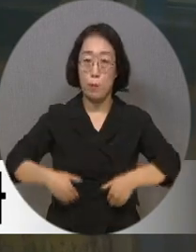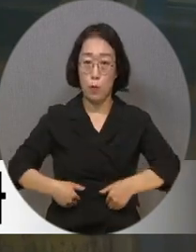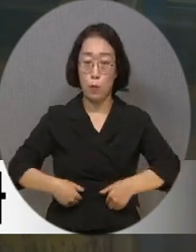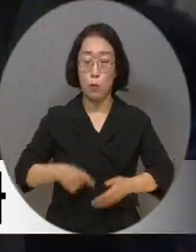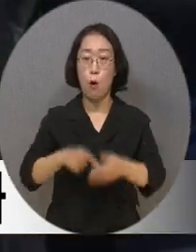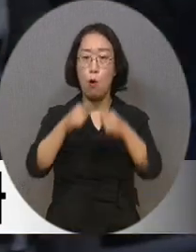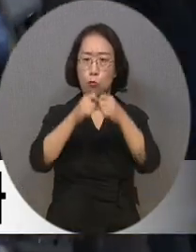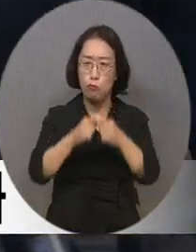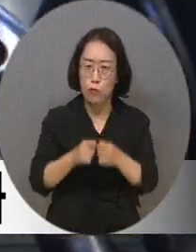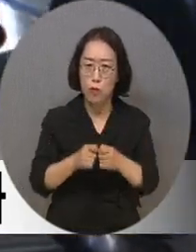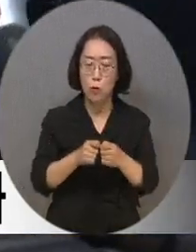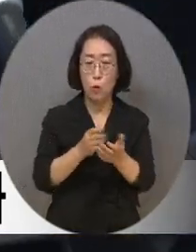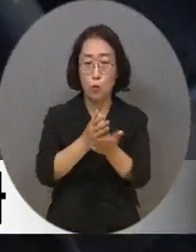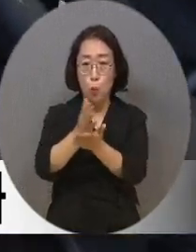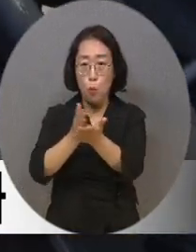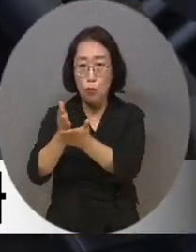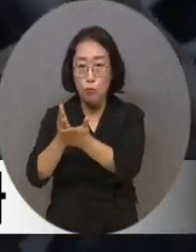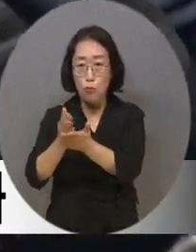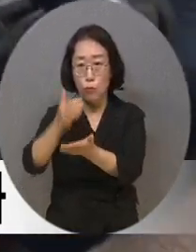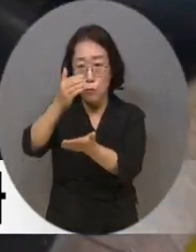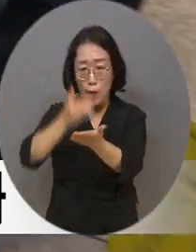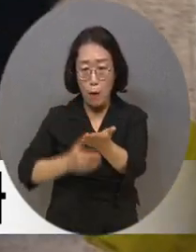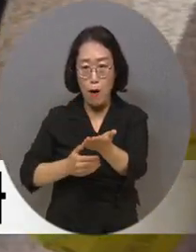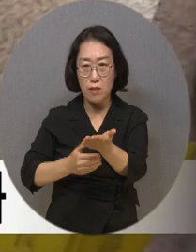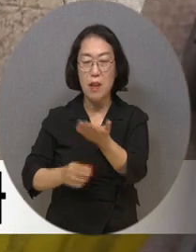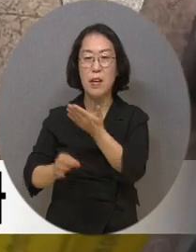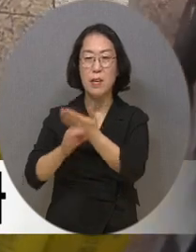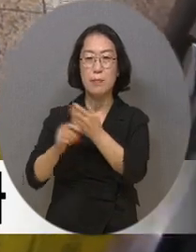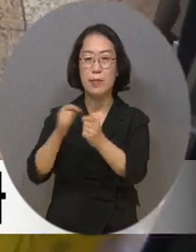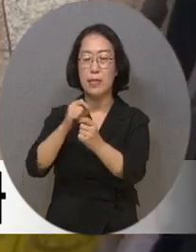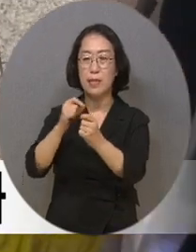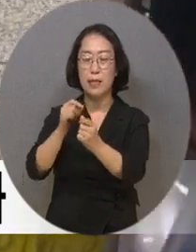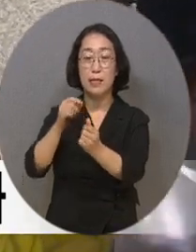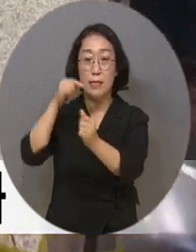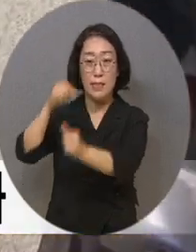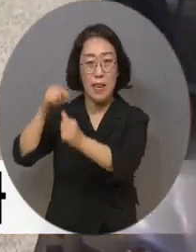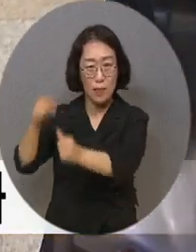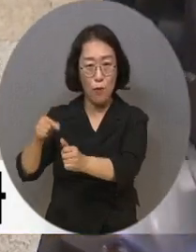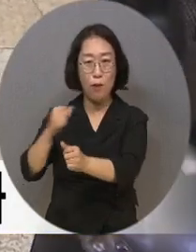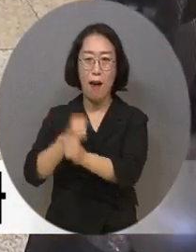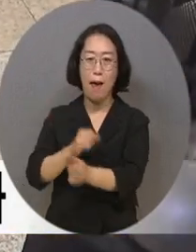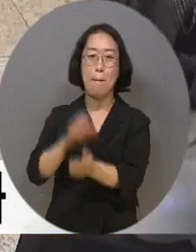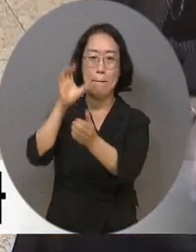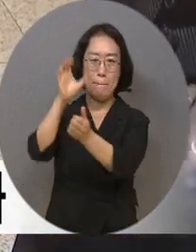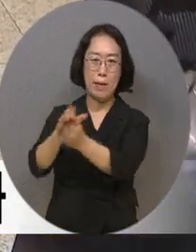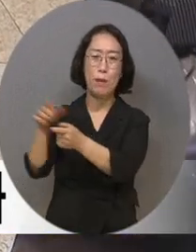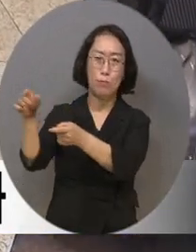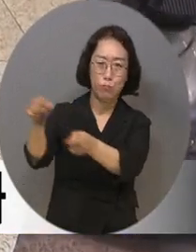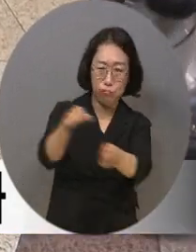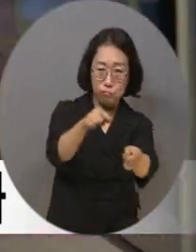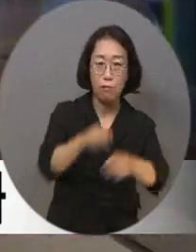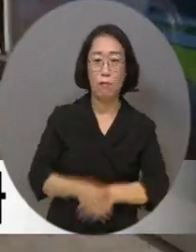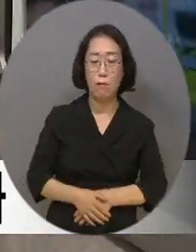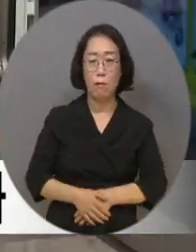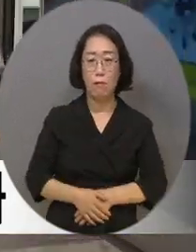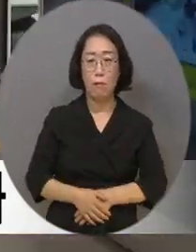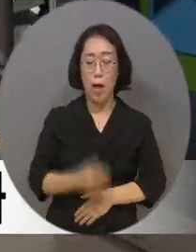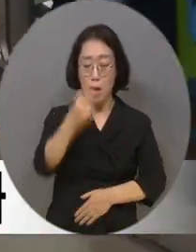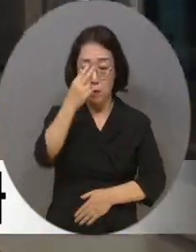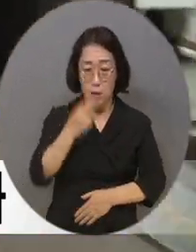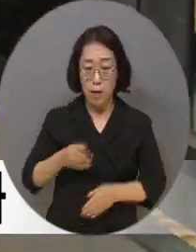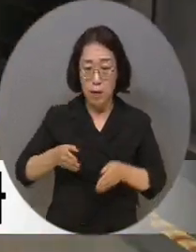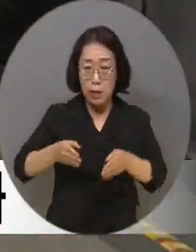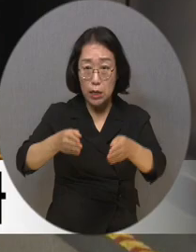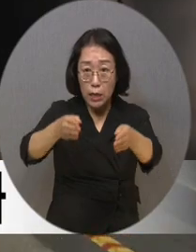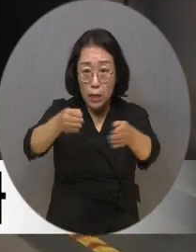구체적인 종류와 설치기준은 시행령으로 정하도록 위임하고 있습니다. 하지만 점자블록이 이동편의시설에